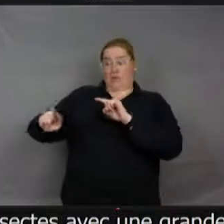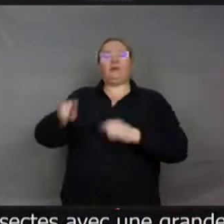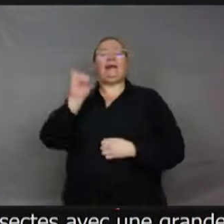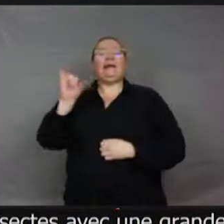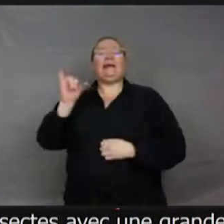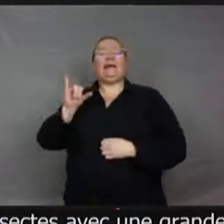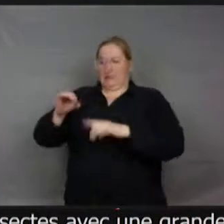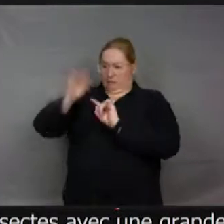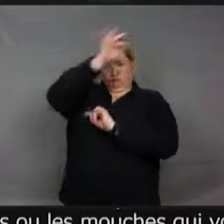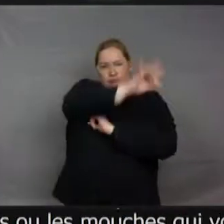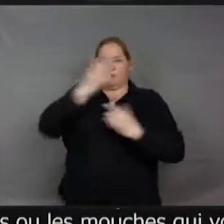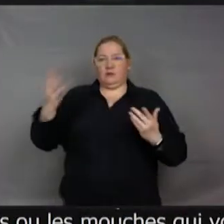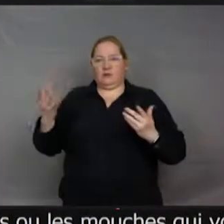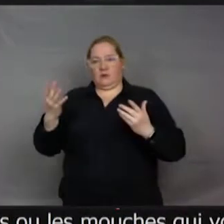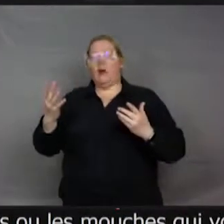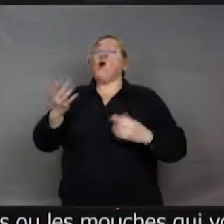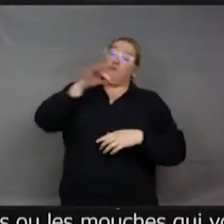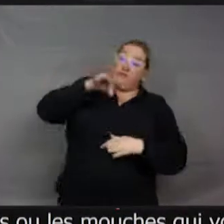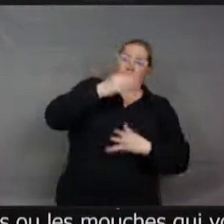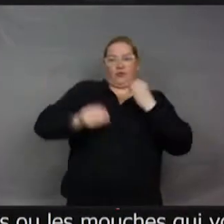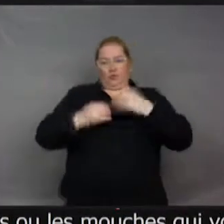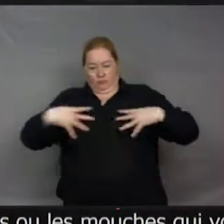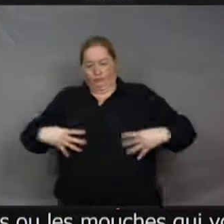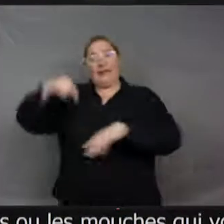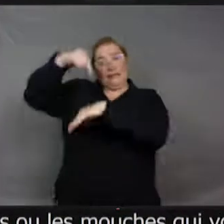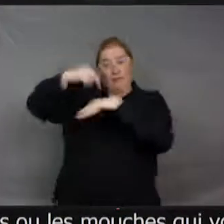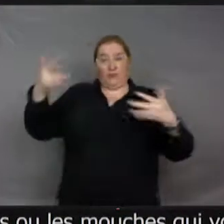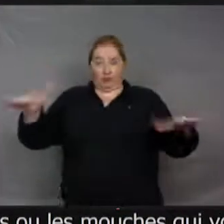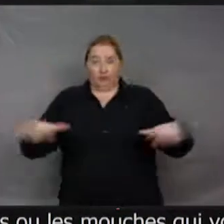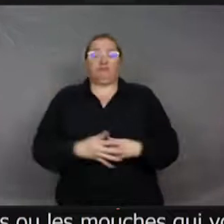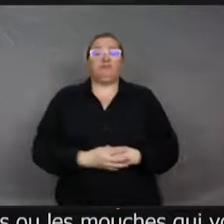même des mouches à merde, ou des guêpes. De toute manière,